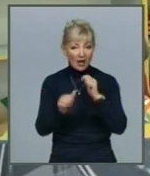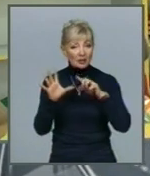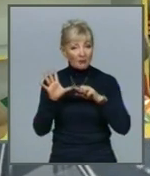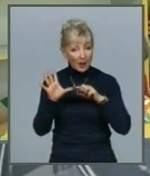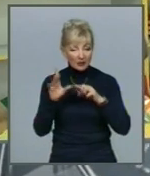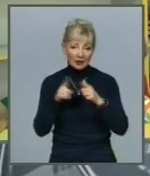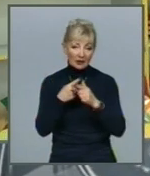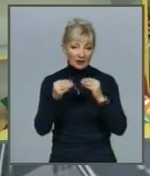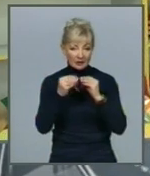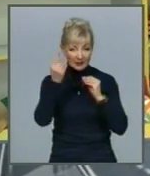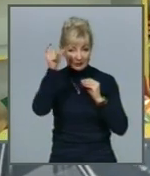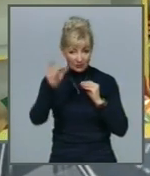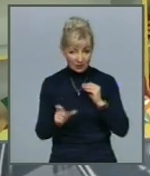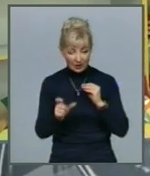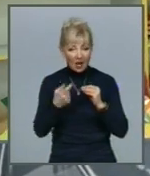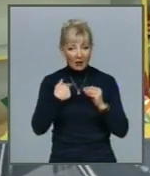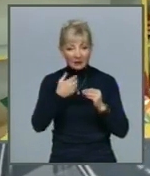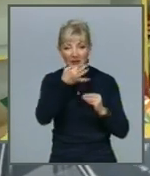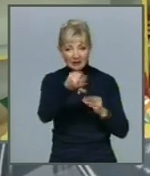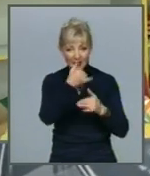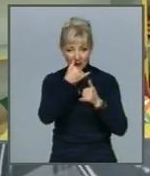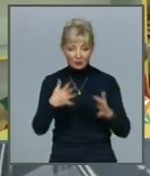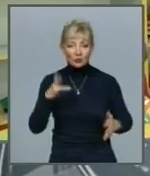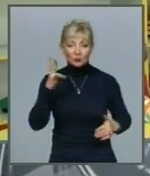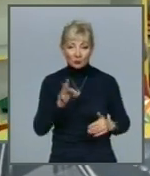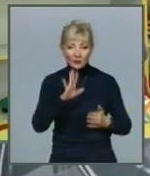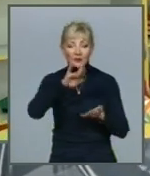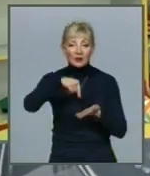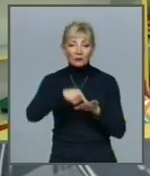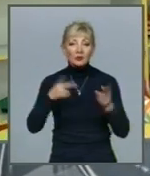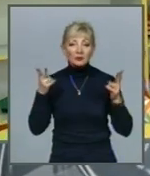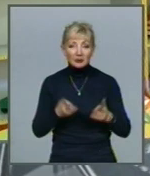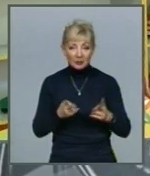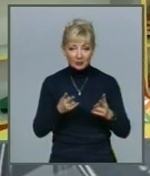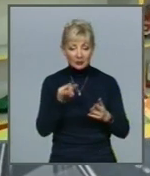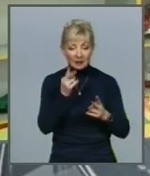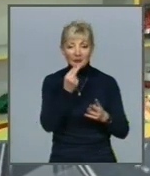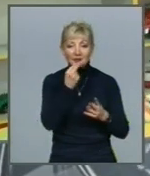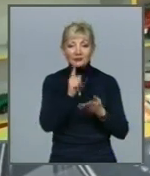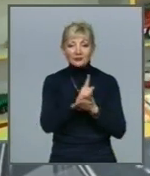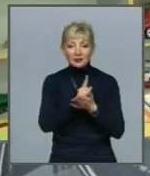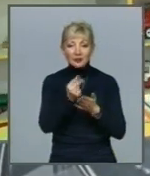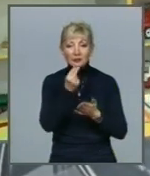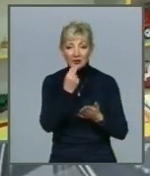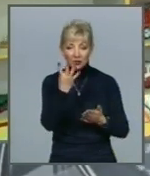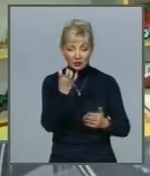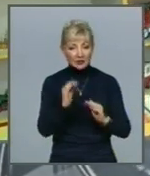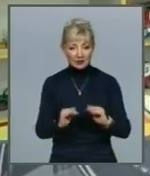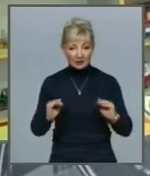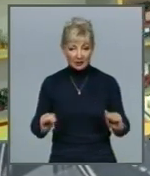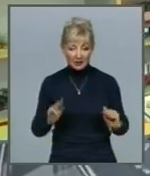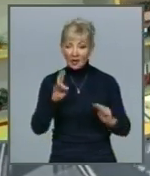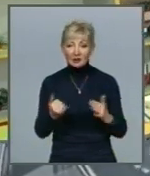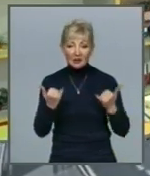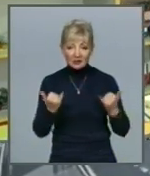дитина на сьогодні ми не можемо, але в місті потребують дієтичного харчування понад 400 дітей На